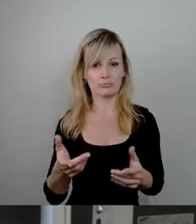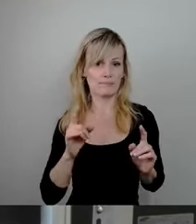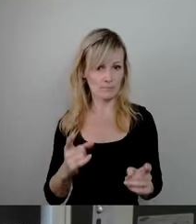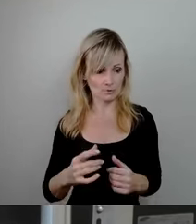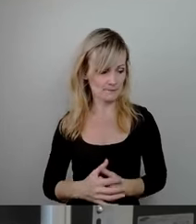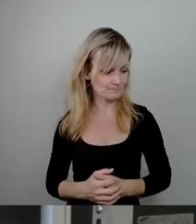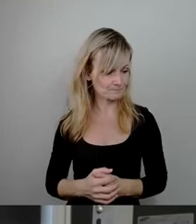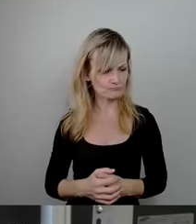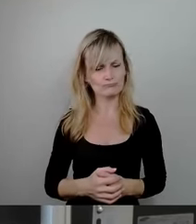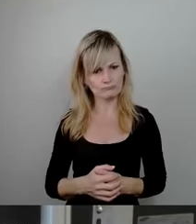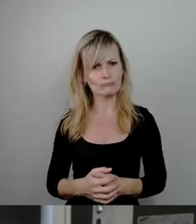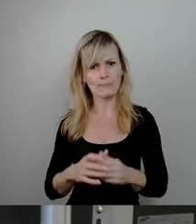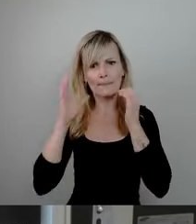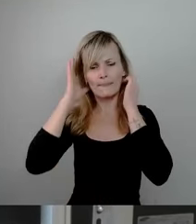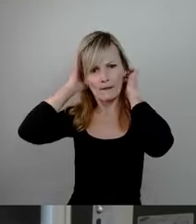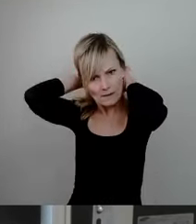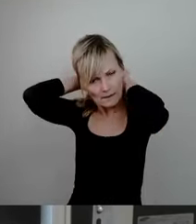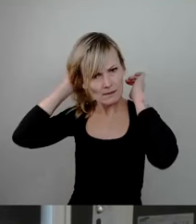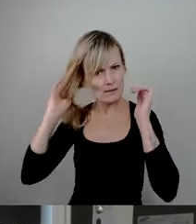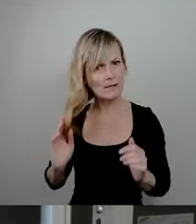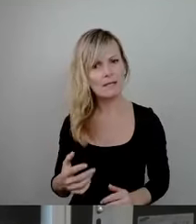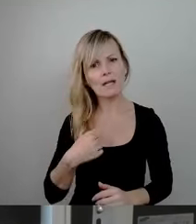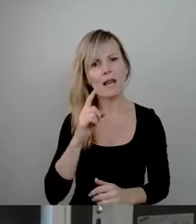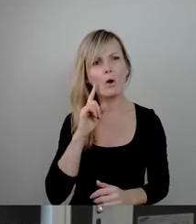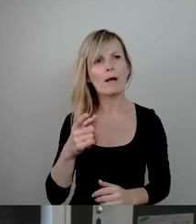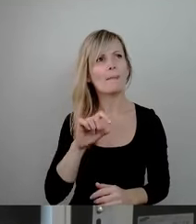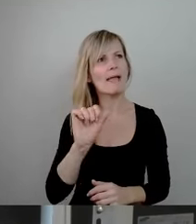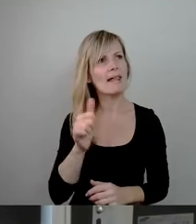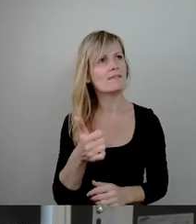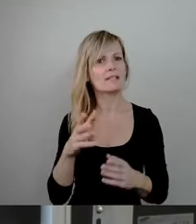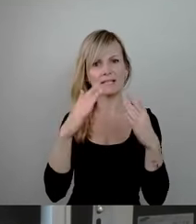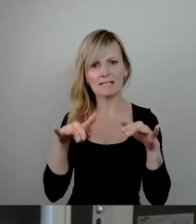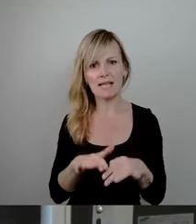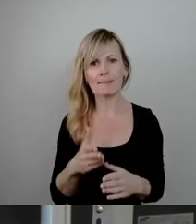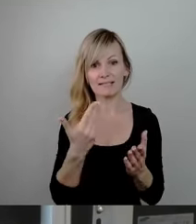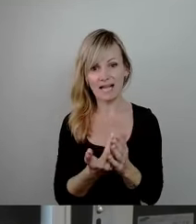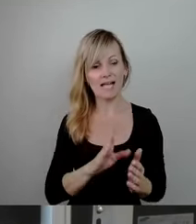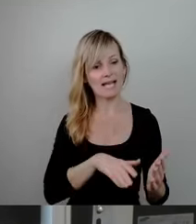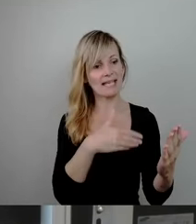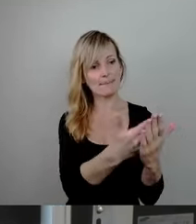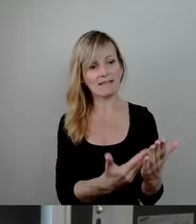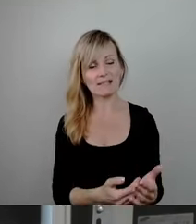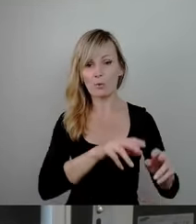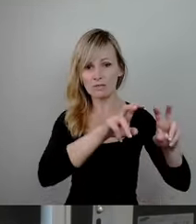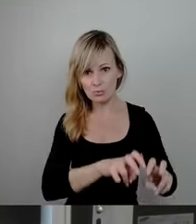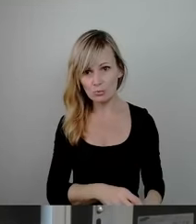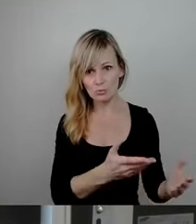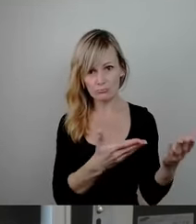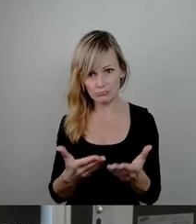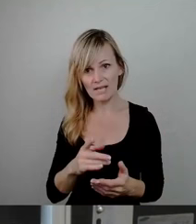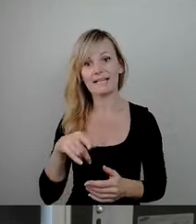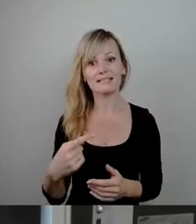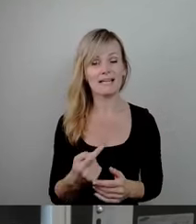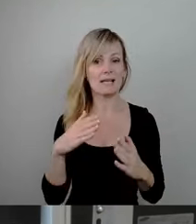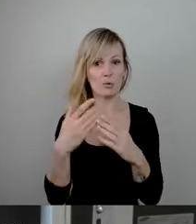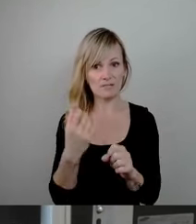haben ja gehört, ich glaube am 11. Dezember kriegen wir die Ergebnisse von der Untersuchung und dann haben wir den Haushalt. Und da müssen